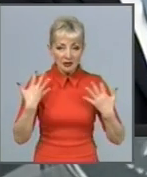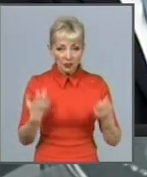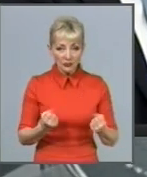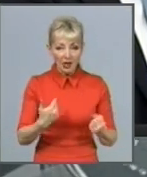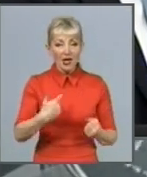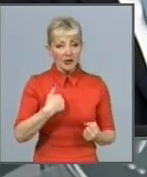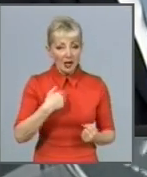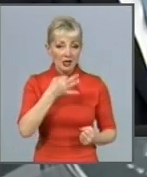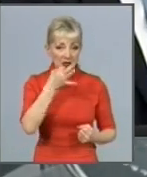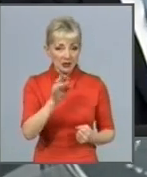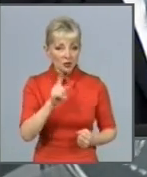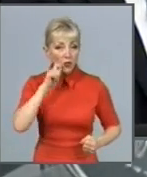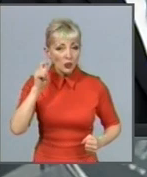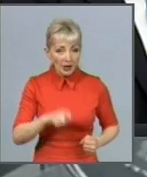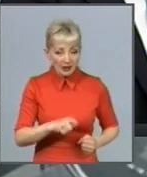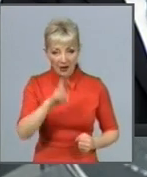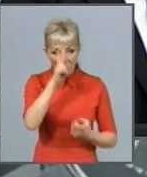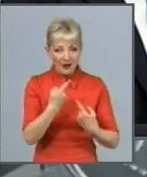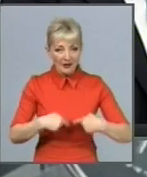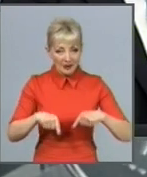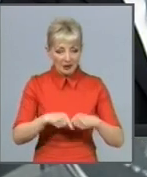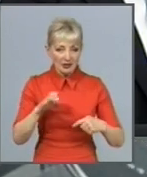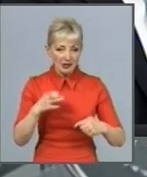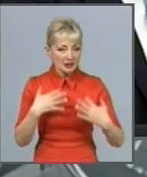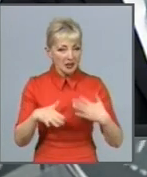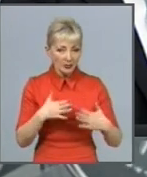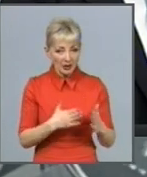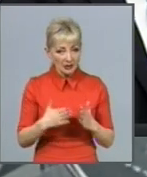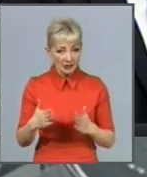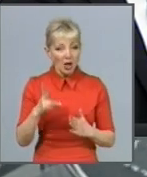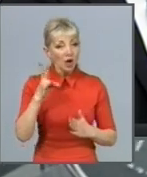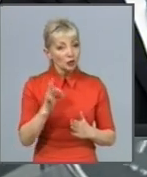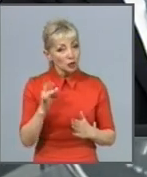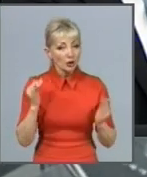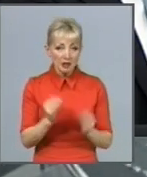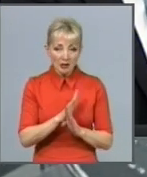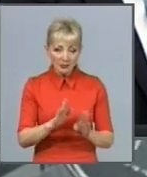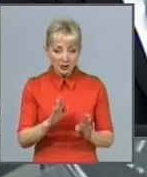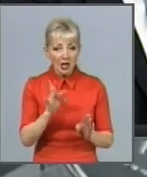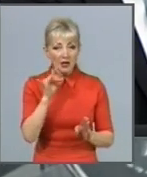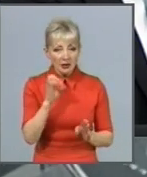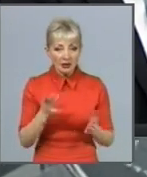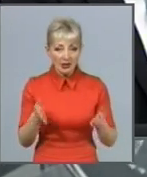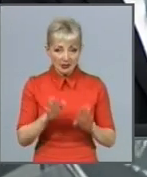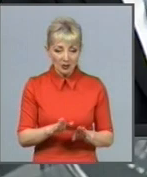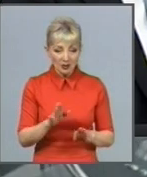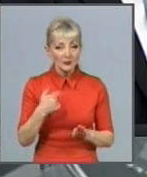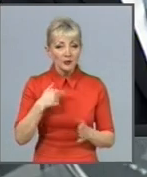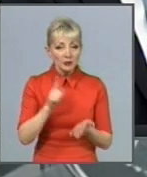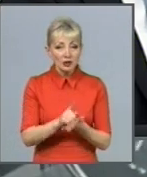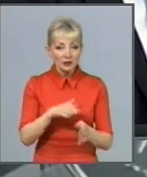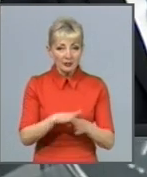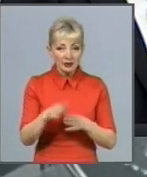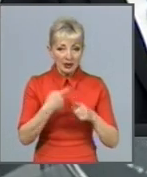Україна – країна зі слабкою системою. Але тим не менш ризики залишаються. І все, що ми повинні робити, це пам'ятати,